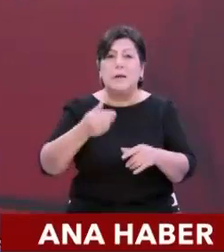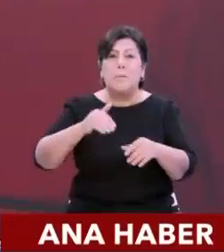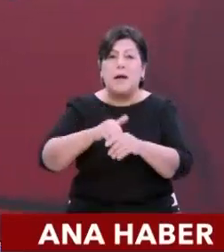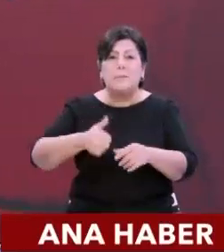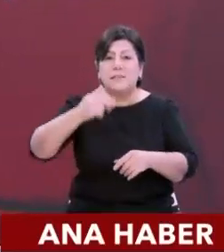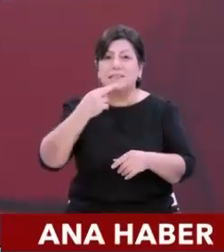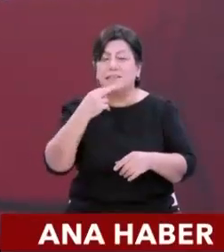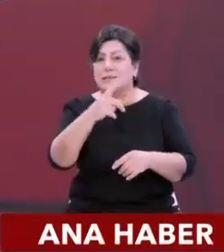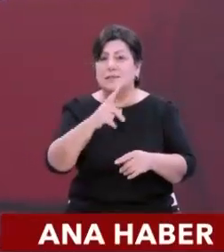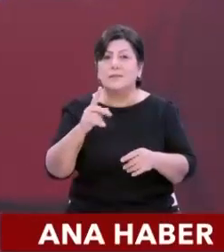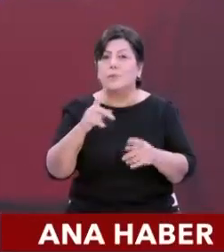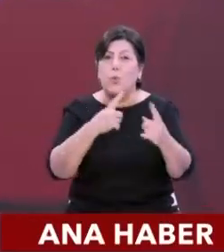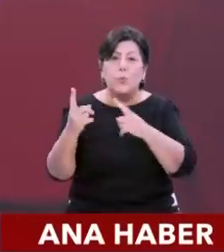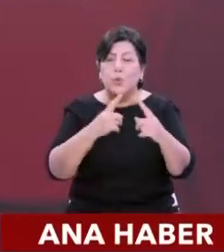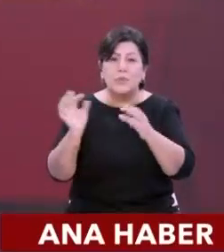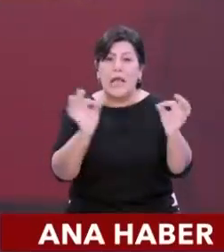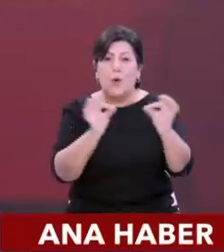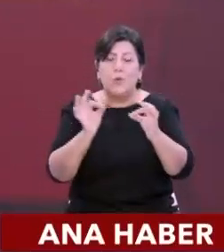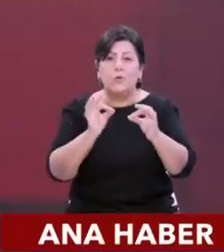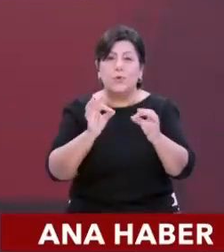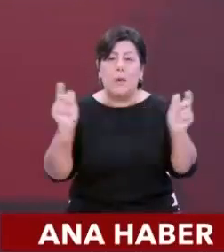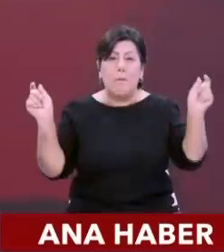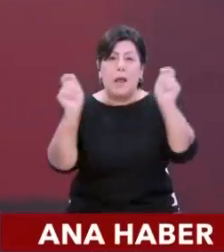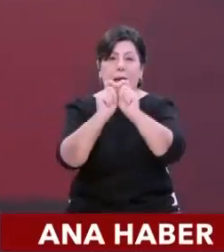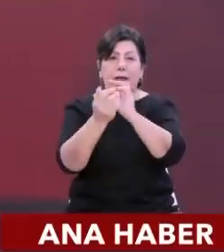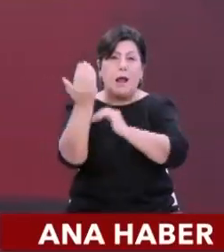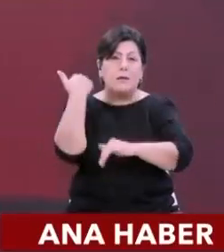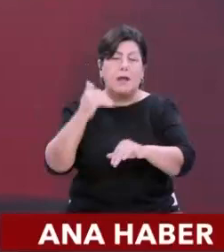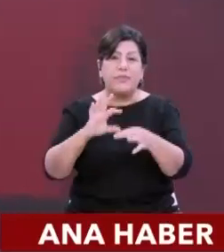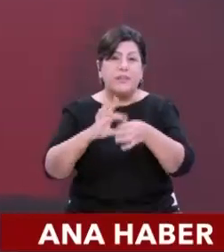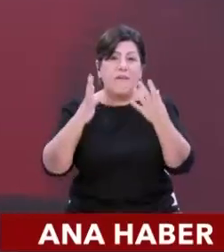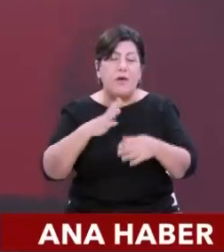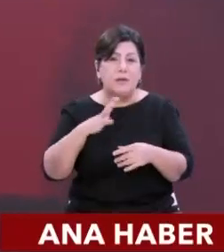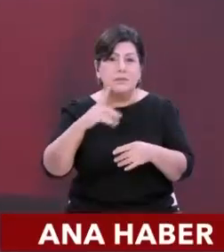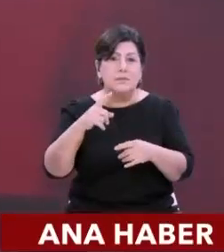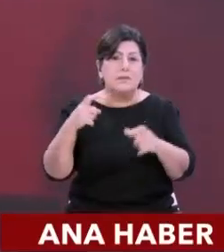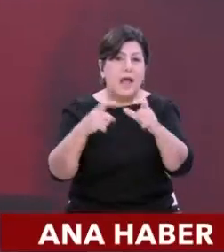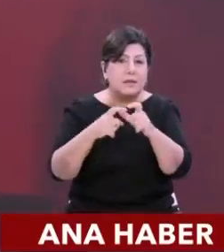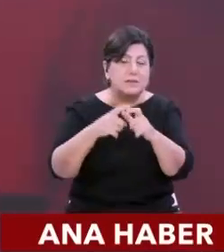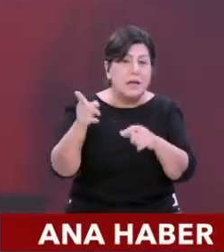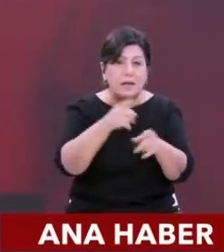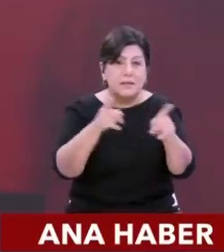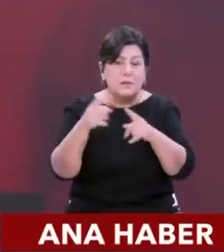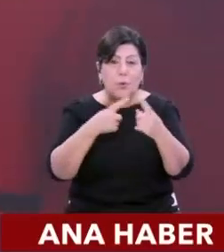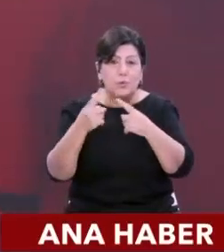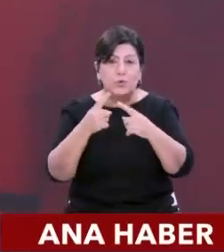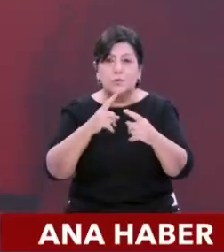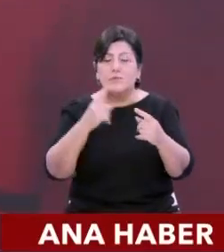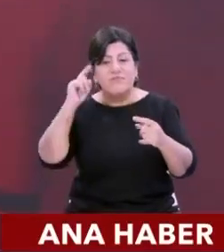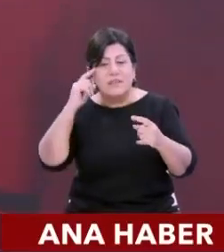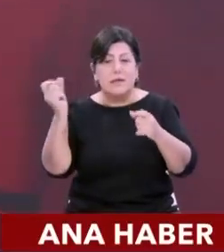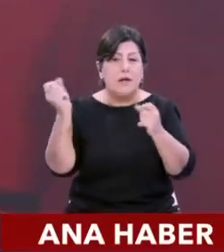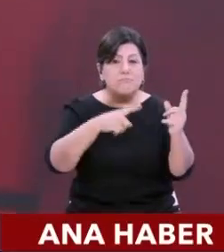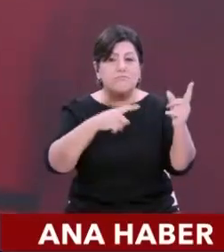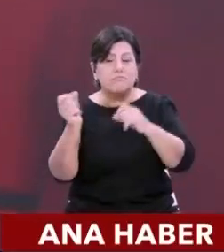konusu Ersan Şen'le olan o diyaloğunun perde arkasında ne vardı? Akşener Ersan Şen'i sadece istişare etmek için